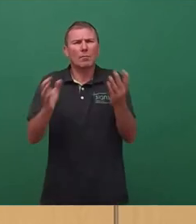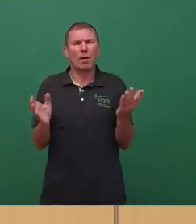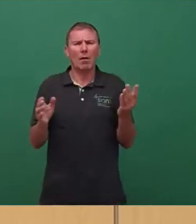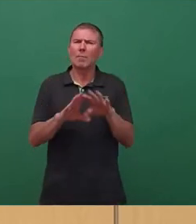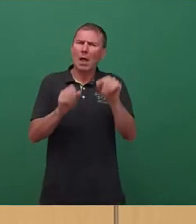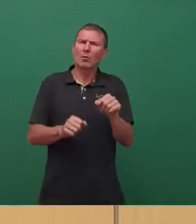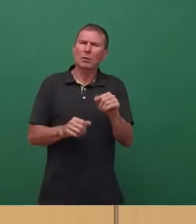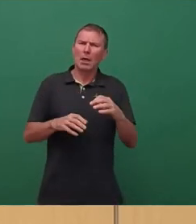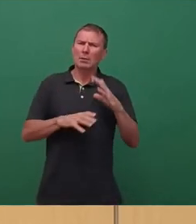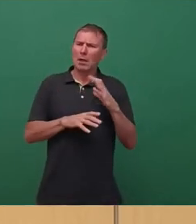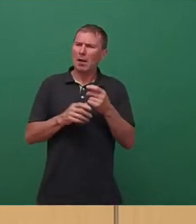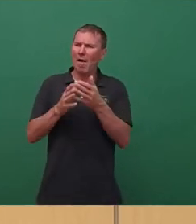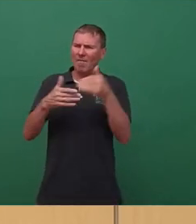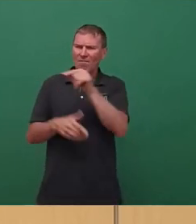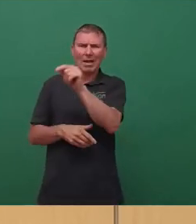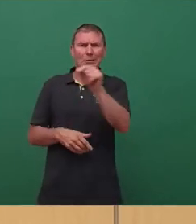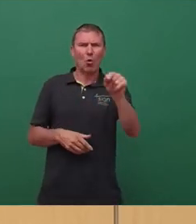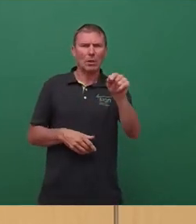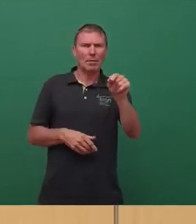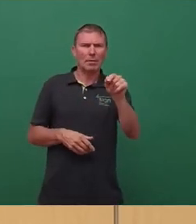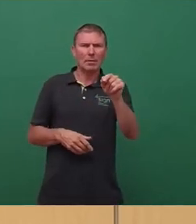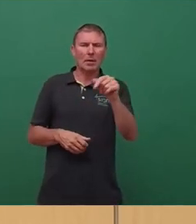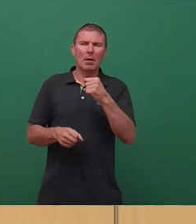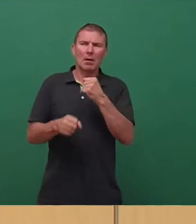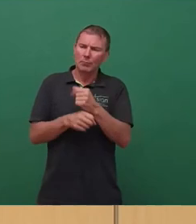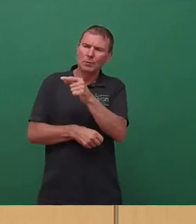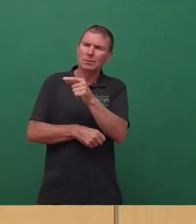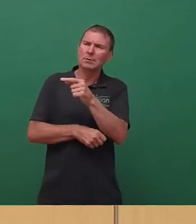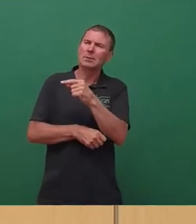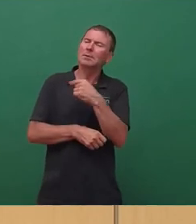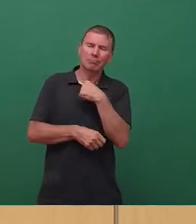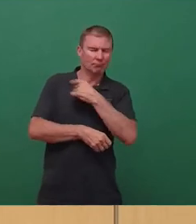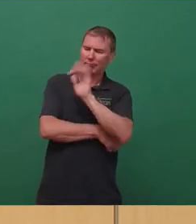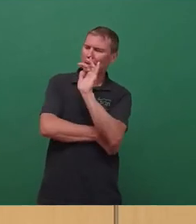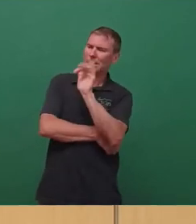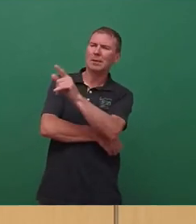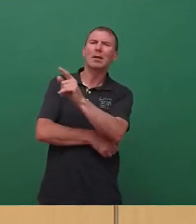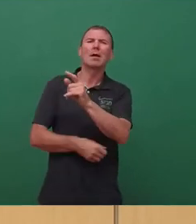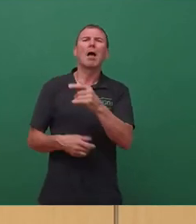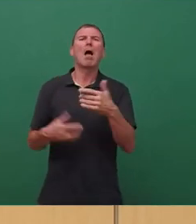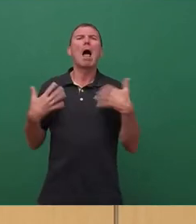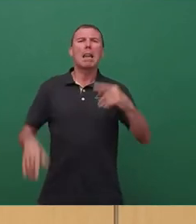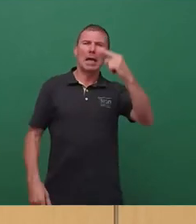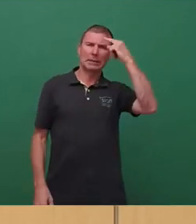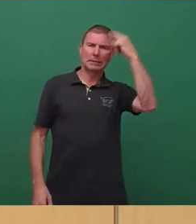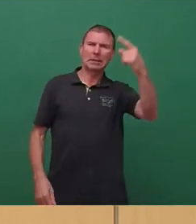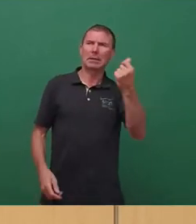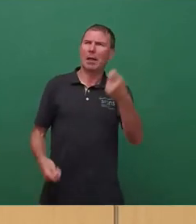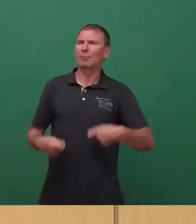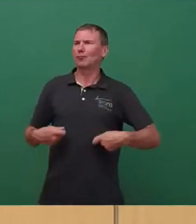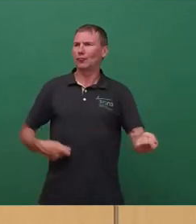Fraktionen müssen sich daher eine gewisse Fahrlässigkeit beim Ausgeben der gefundenen 110 Millionen Euro gefallen lassen